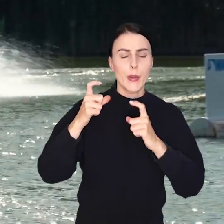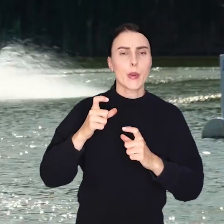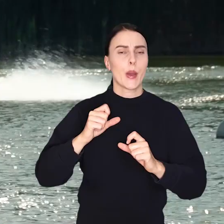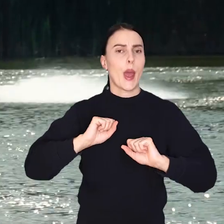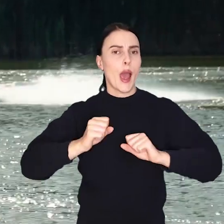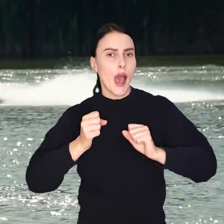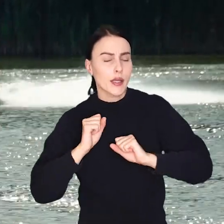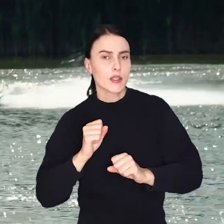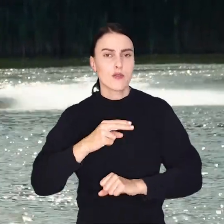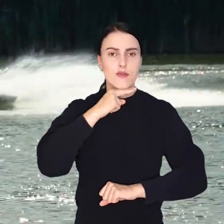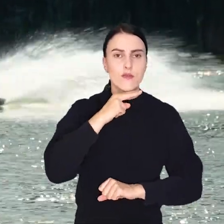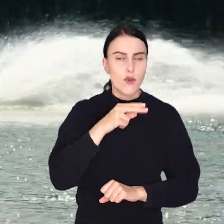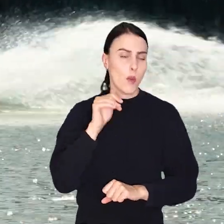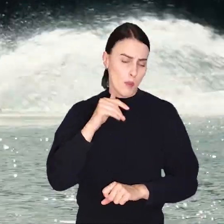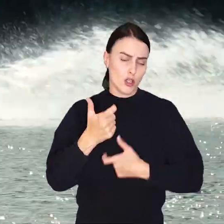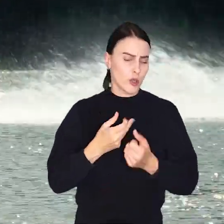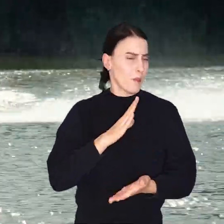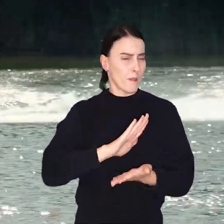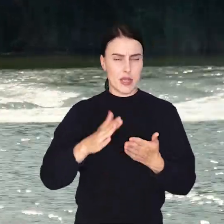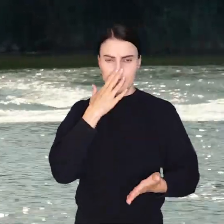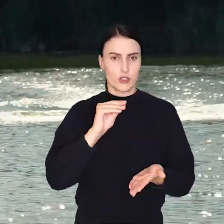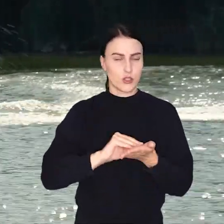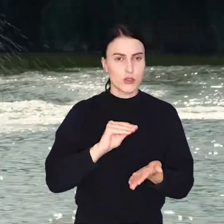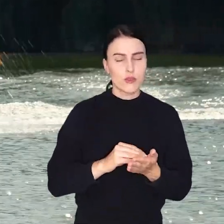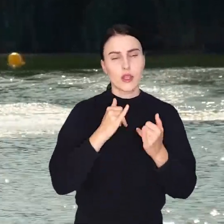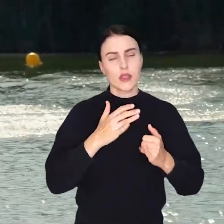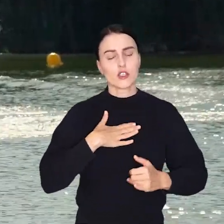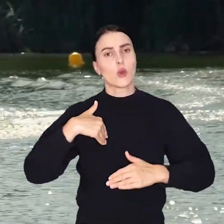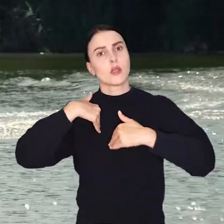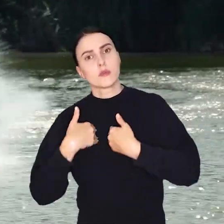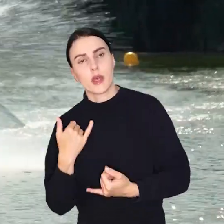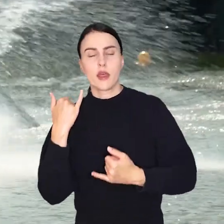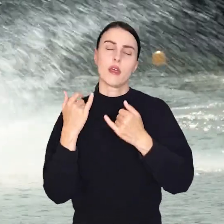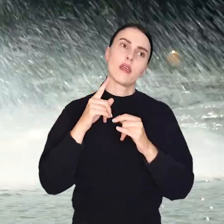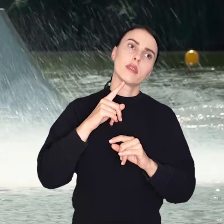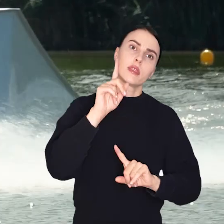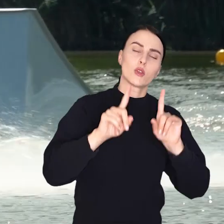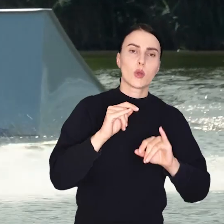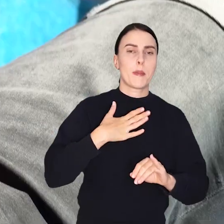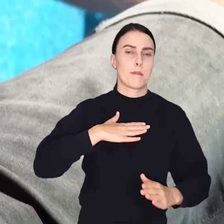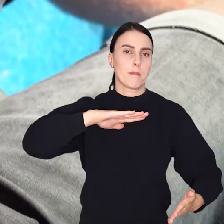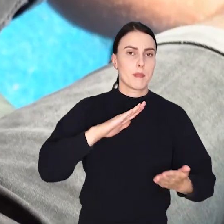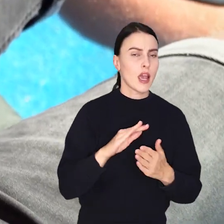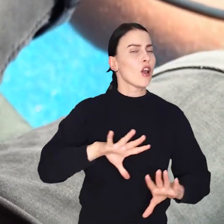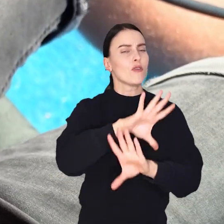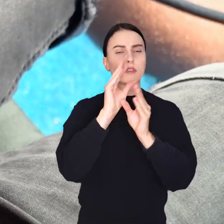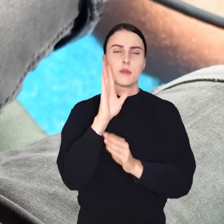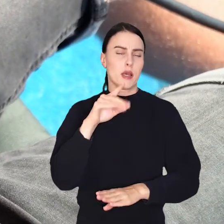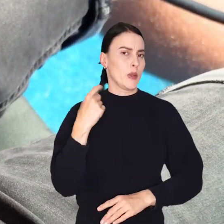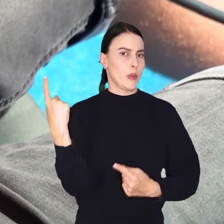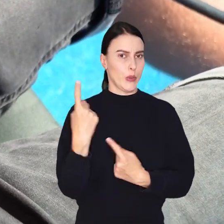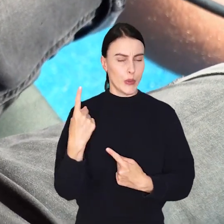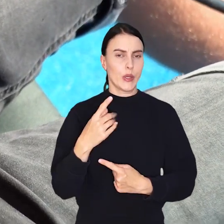których możecie spróbować bez większego doświadczenia. Jedne zmęczą Was bardziej, inne mniej, ale wszystkie będą na pewno